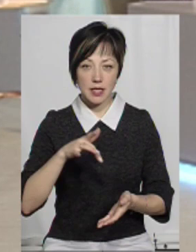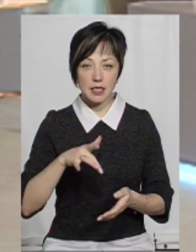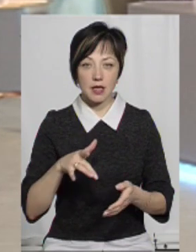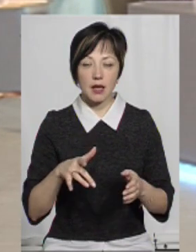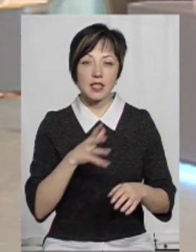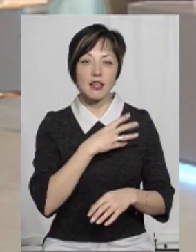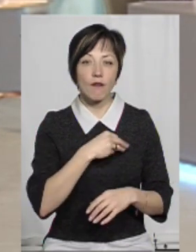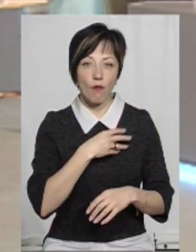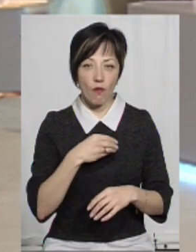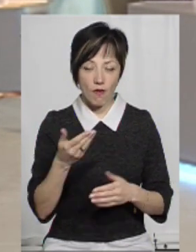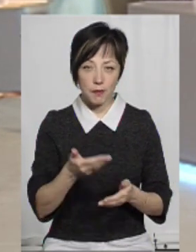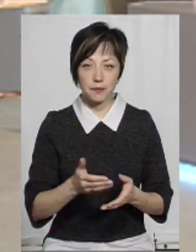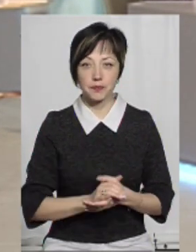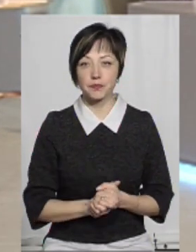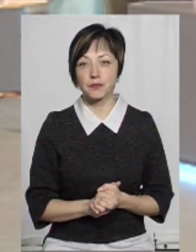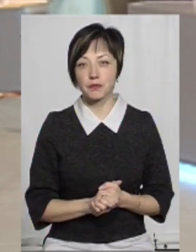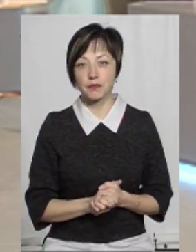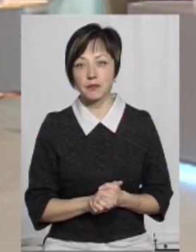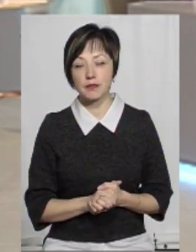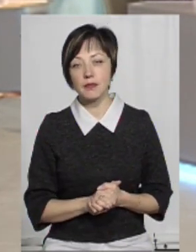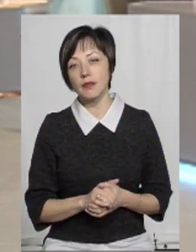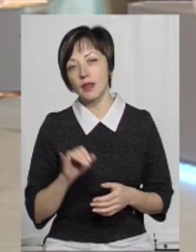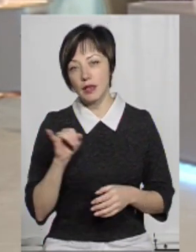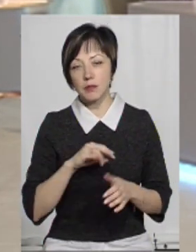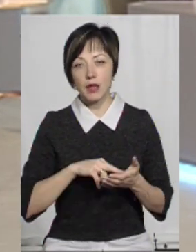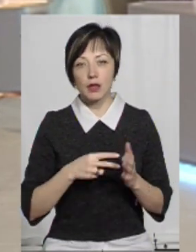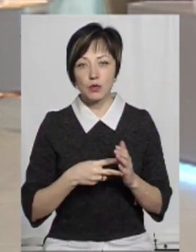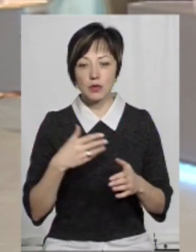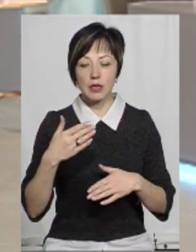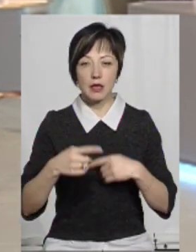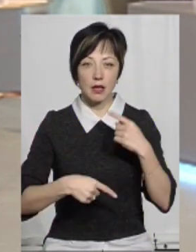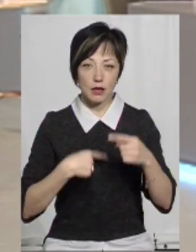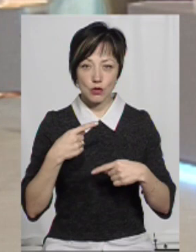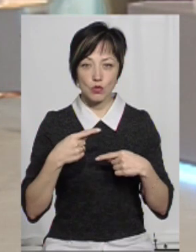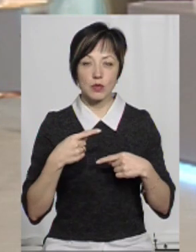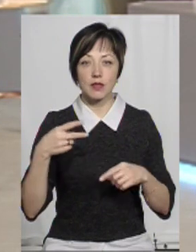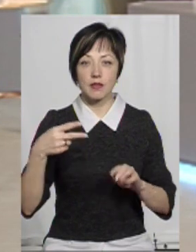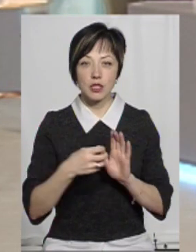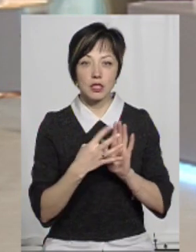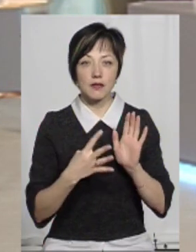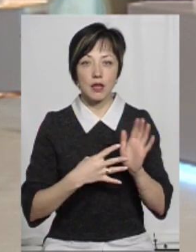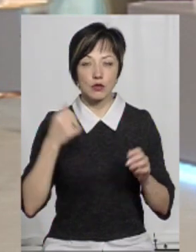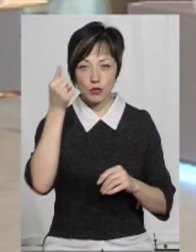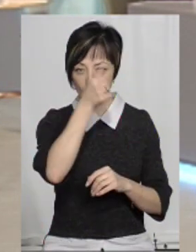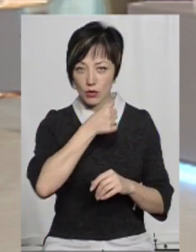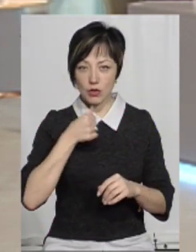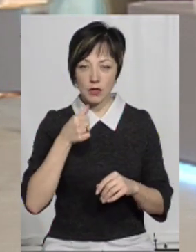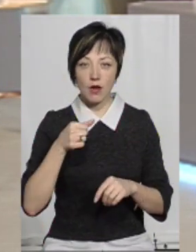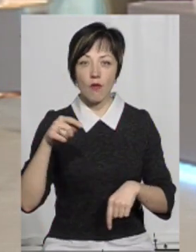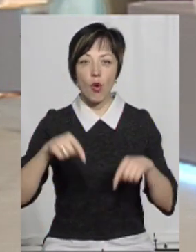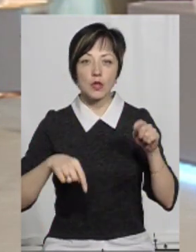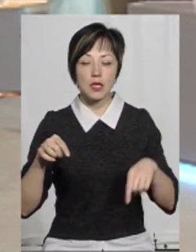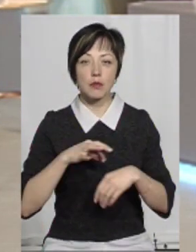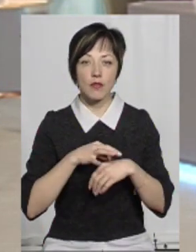Це колеги зі Львова. І планується десь на наступний, в 2019 році, восени,